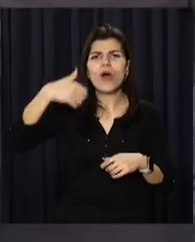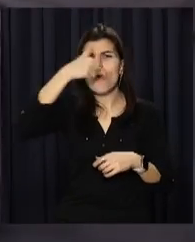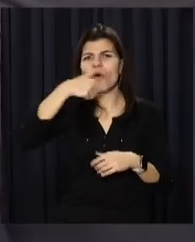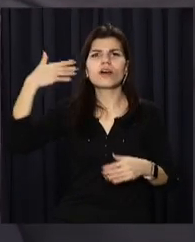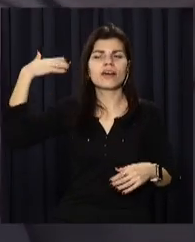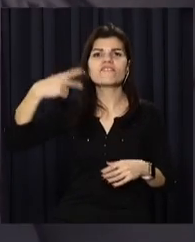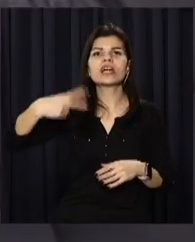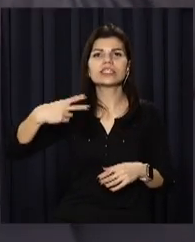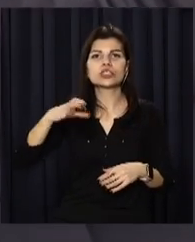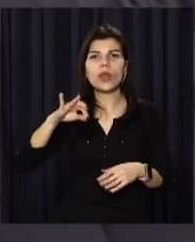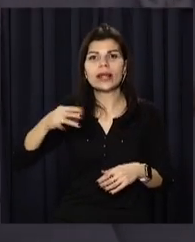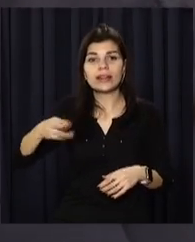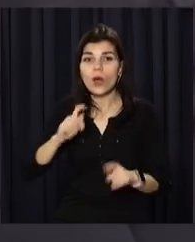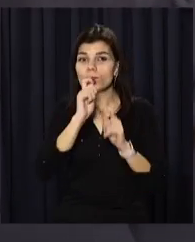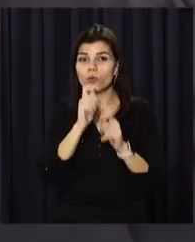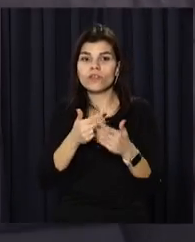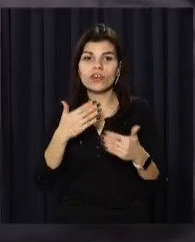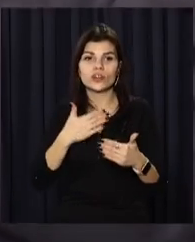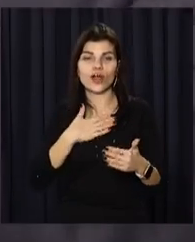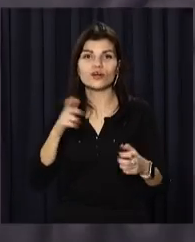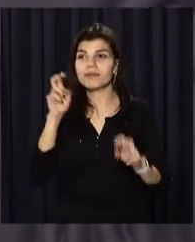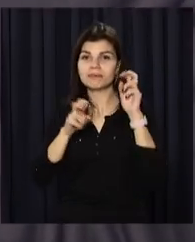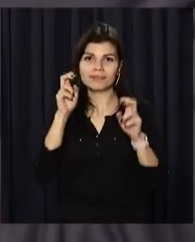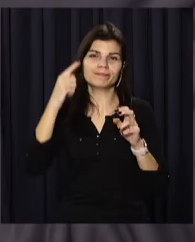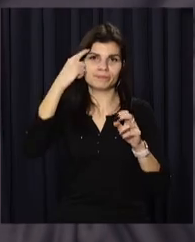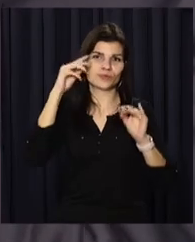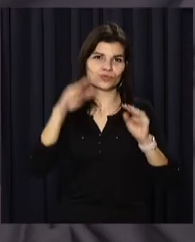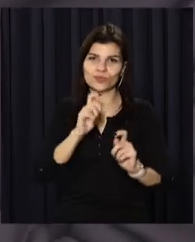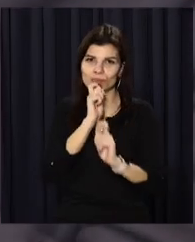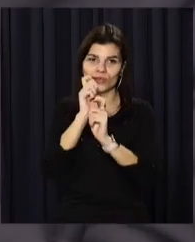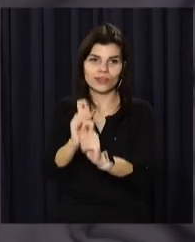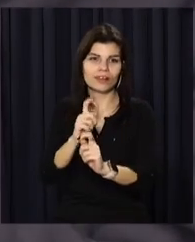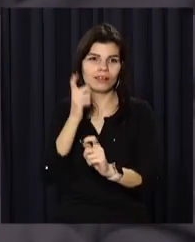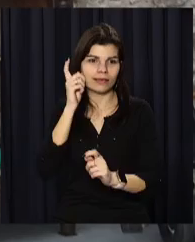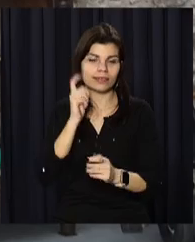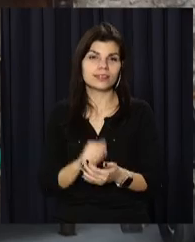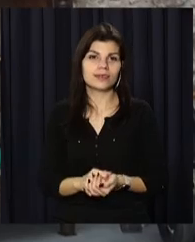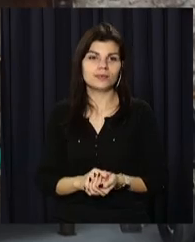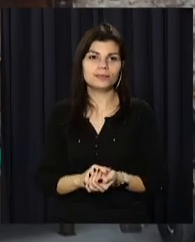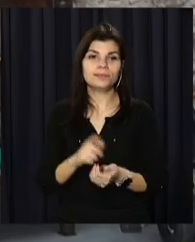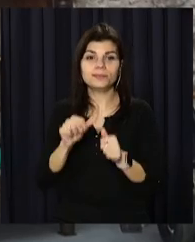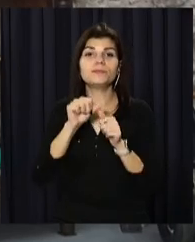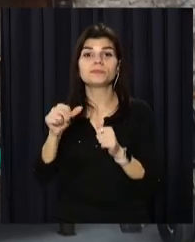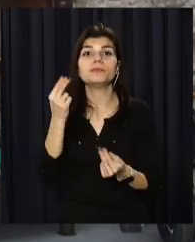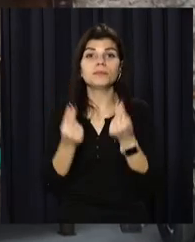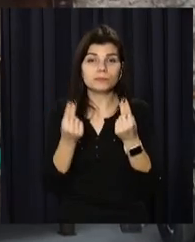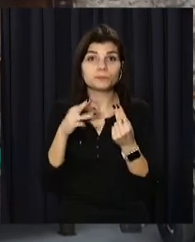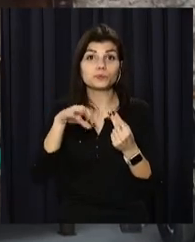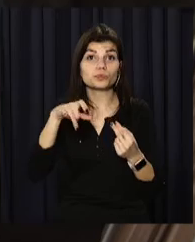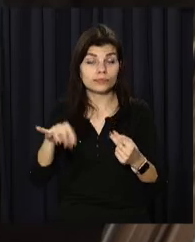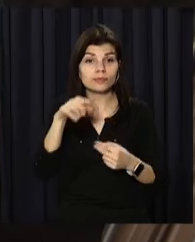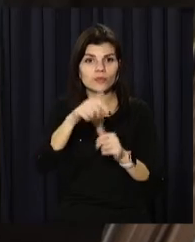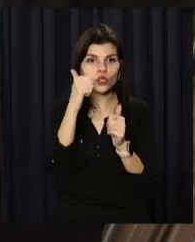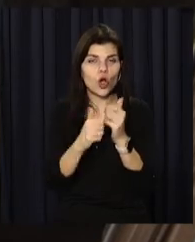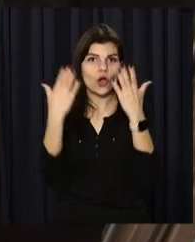ХХ століття. Подарунок від наших відвідувачів, наших мешканців, нашого міста. Окрім іграшок, експозиція музею з